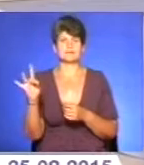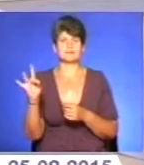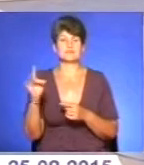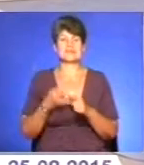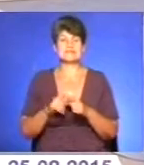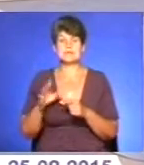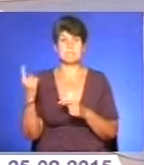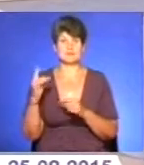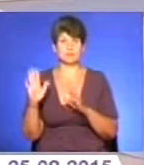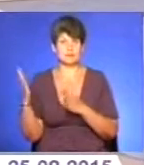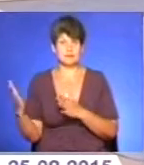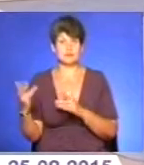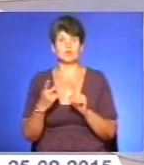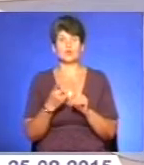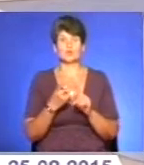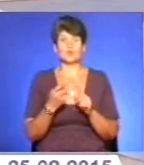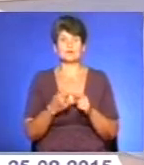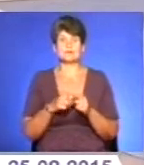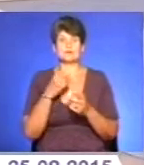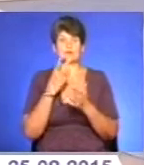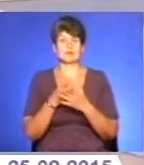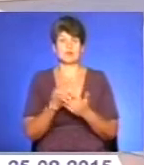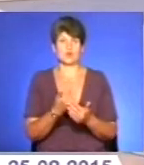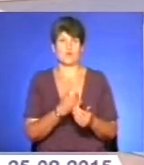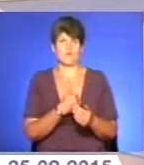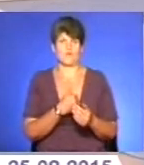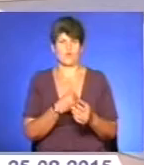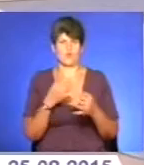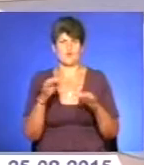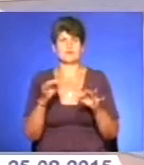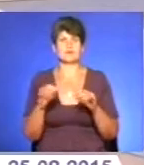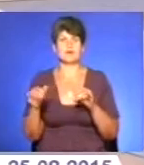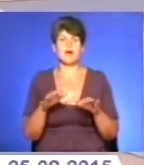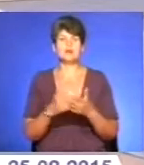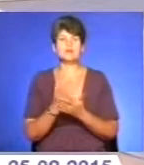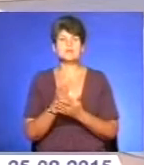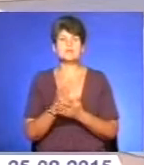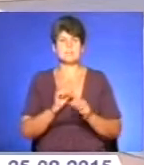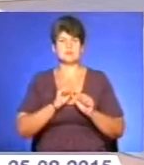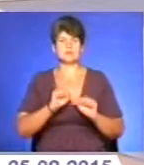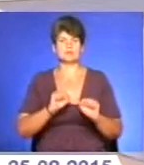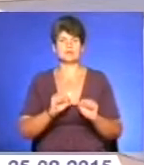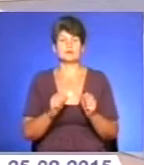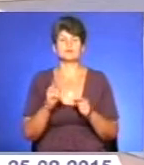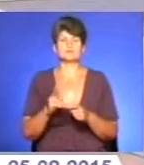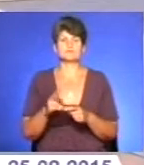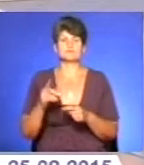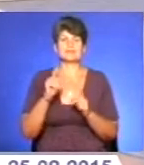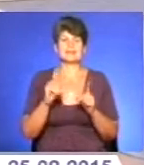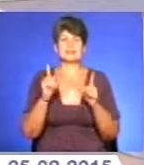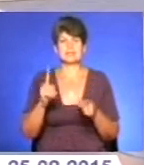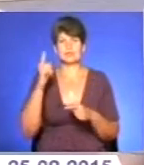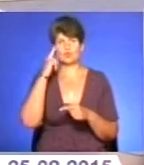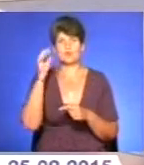Це перший момент. Другий момент, це характеризує його вольвій якості, як патріота, як людина, котра не тільки дбала про себе і